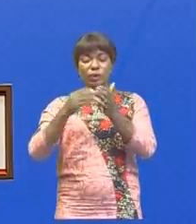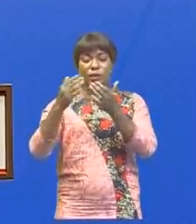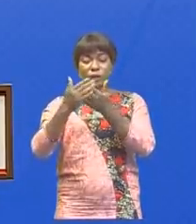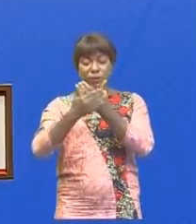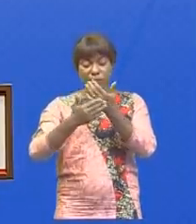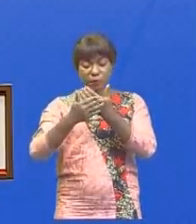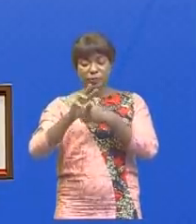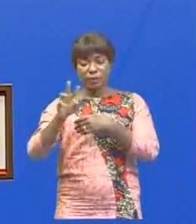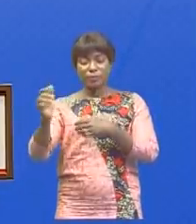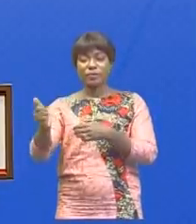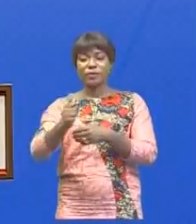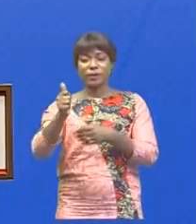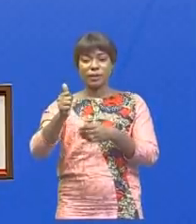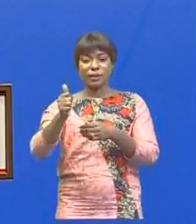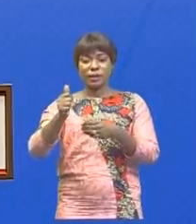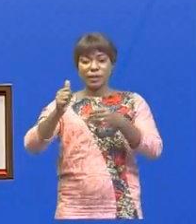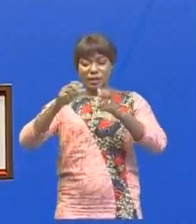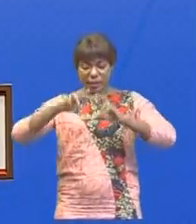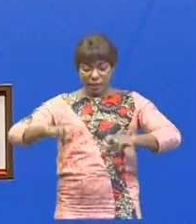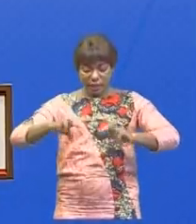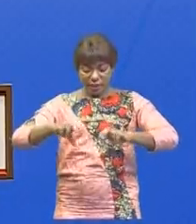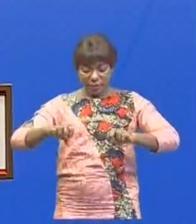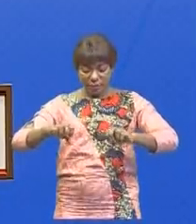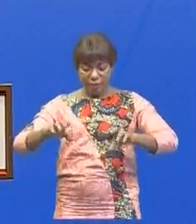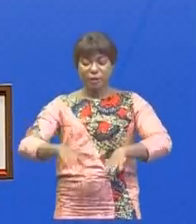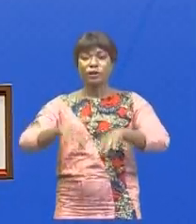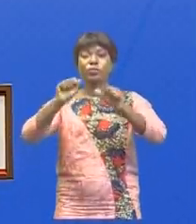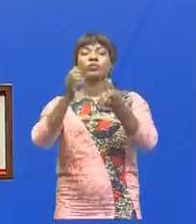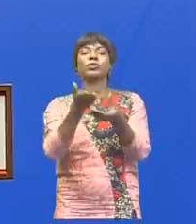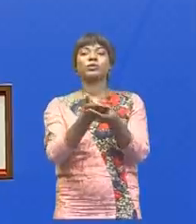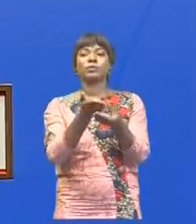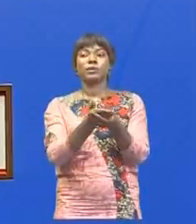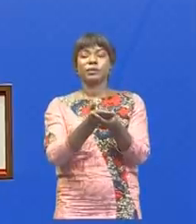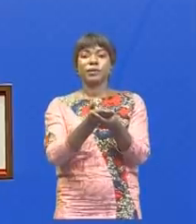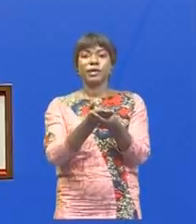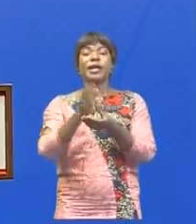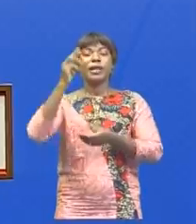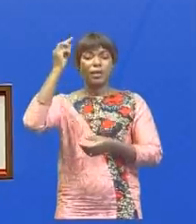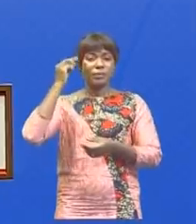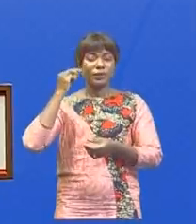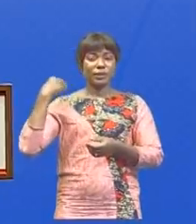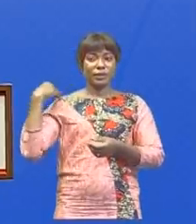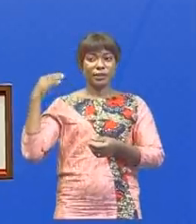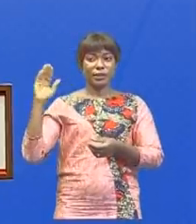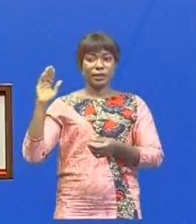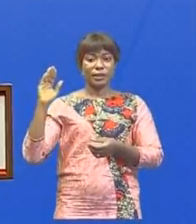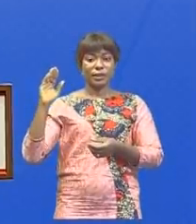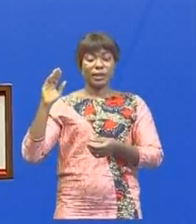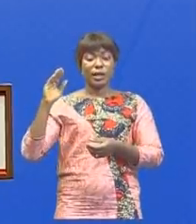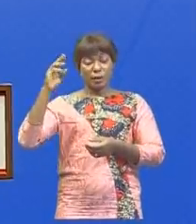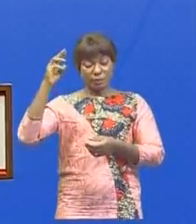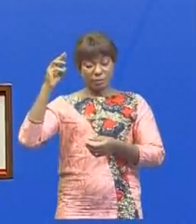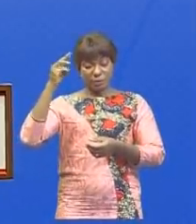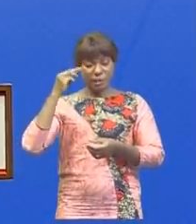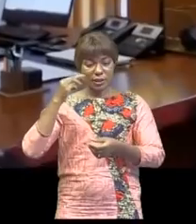4. Examen et adoption des dossiers Le ministre d'État, ministre de l'Aménagement